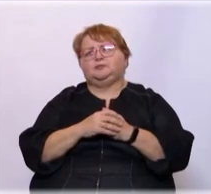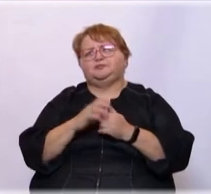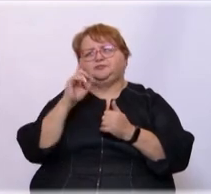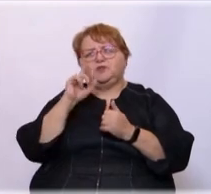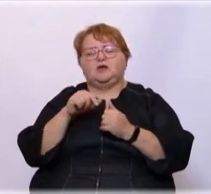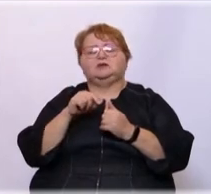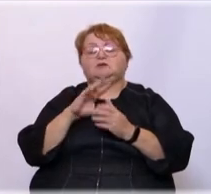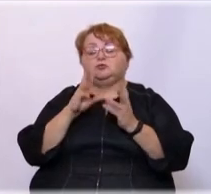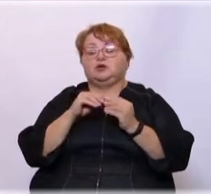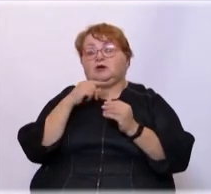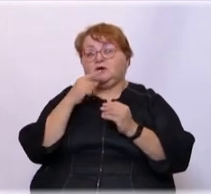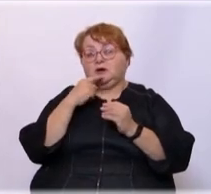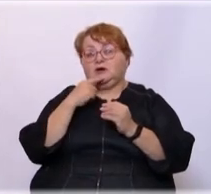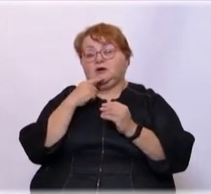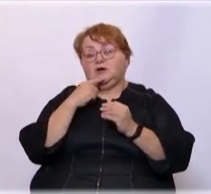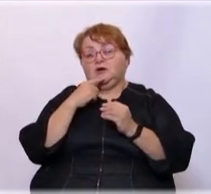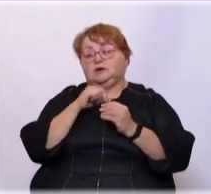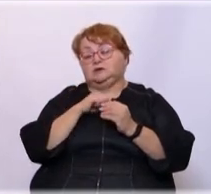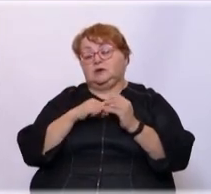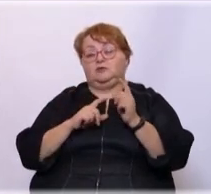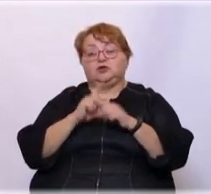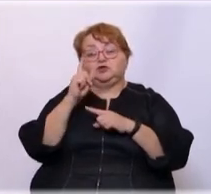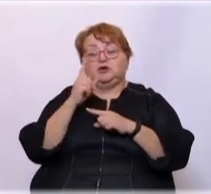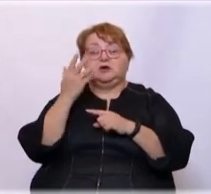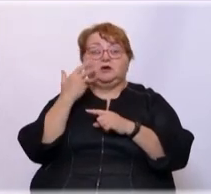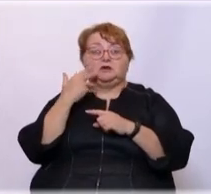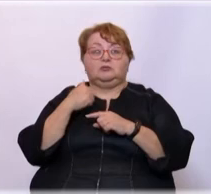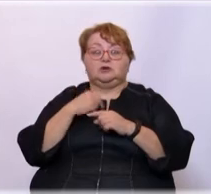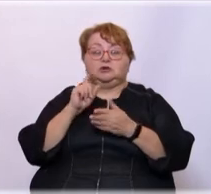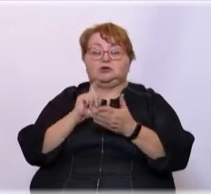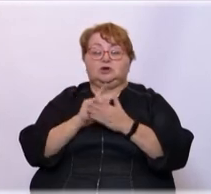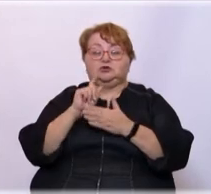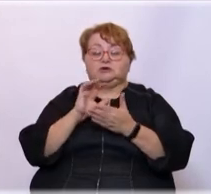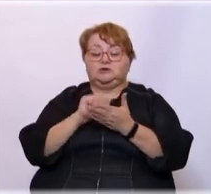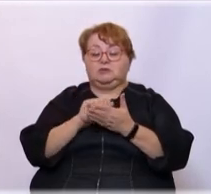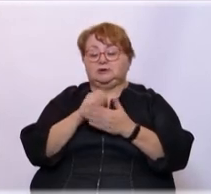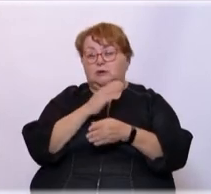вообще говоря, значит, с самого начала, когда мы начали заниматься ампутантами,